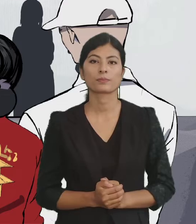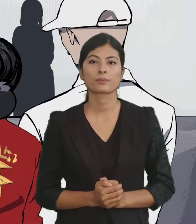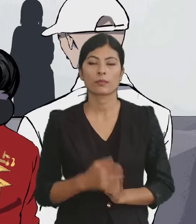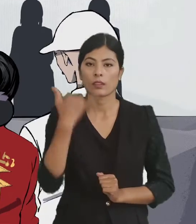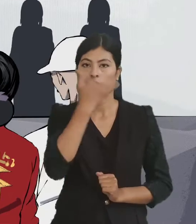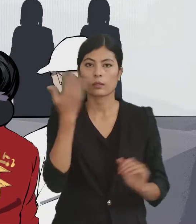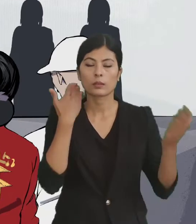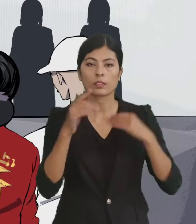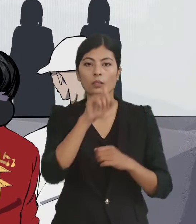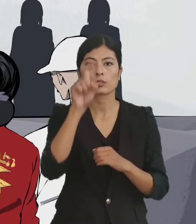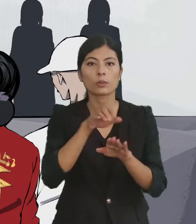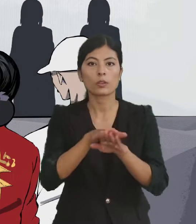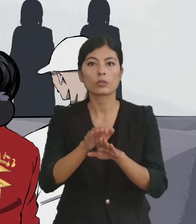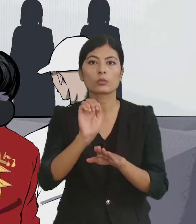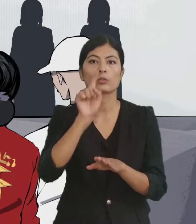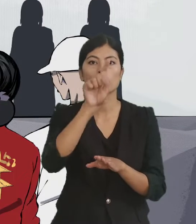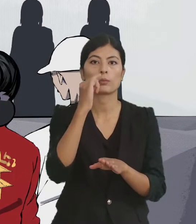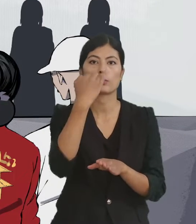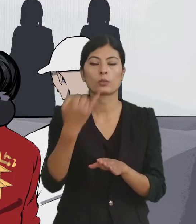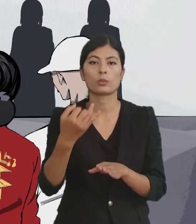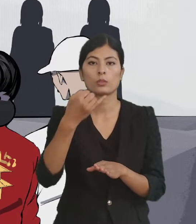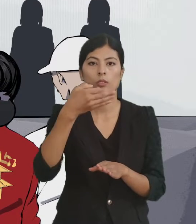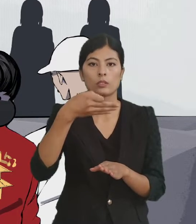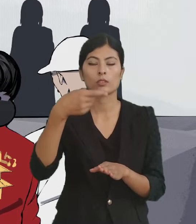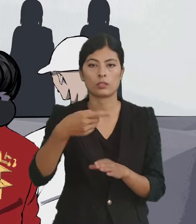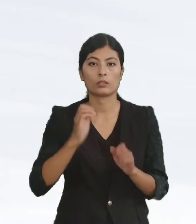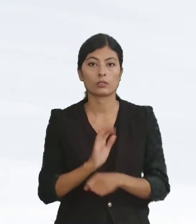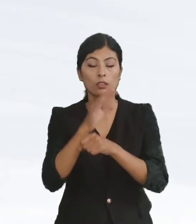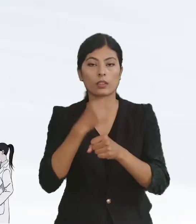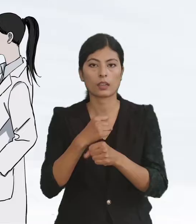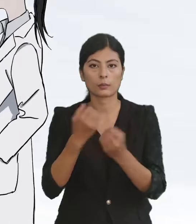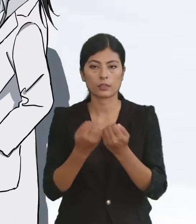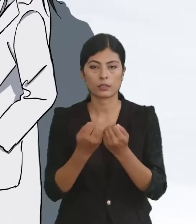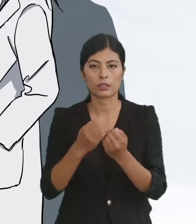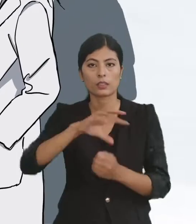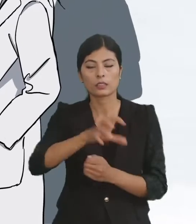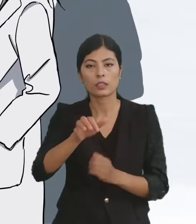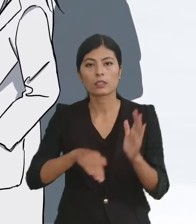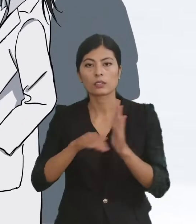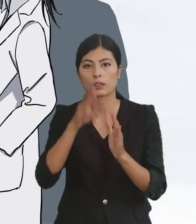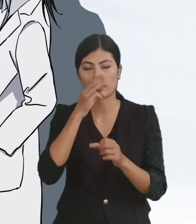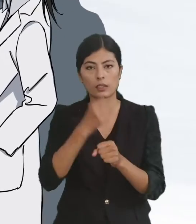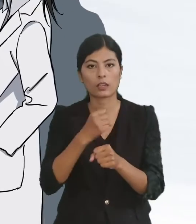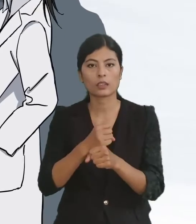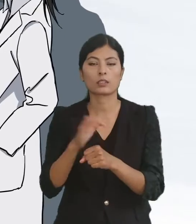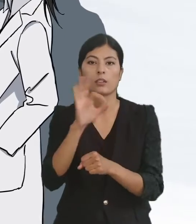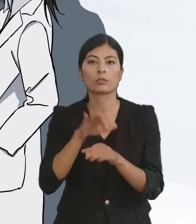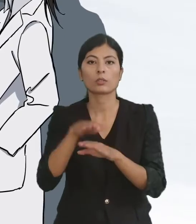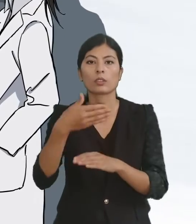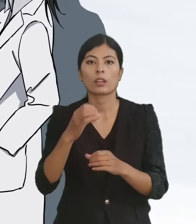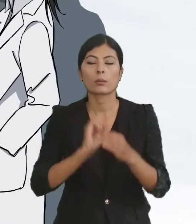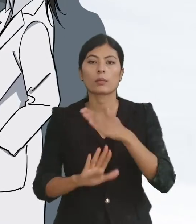हिंसा के सवाल सबके संबधन के लेल सक्रिय रूप में काम करेके इस्थानी अस्तर में कारेरत निकाय सबके परिचालन